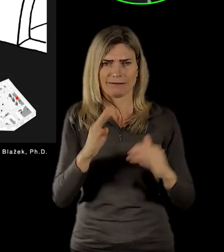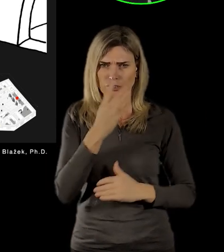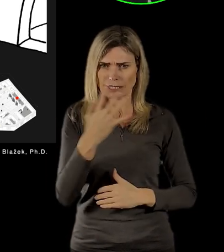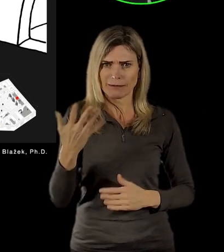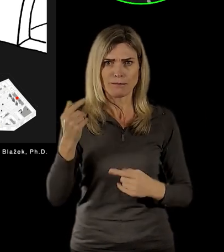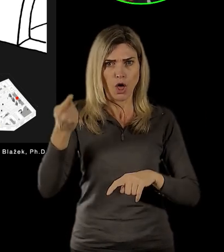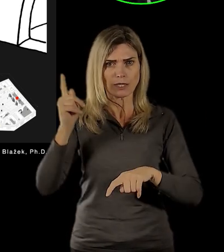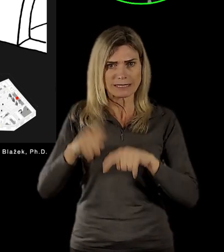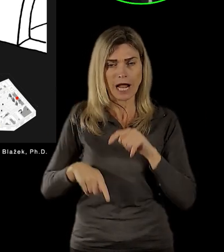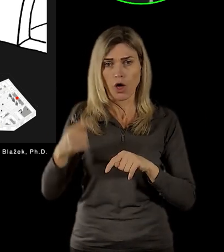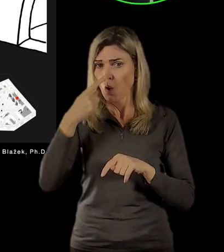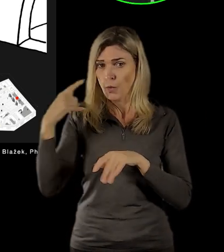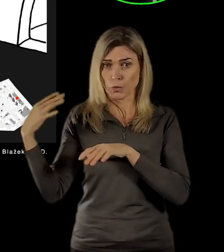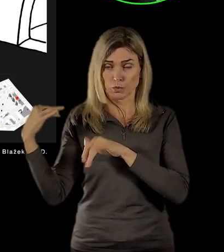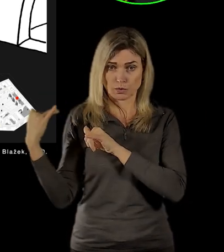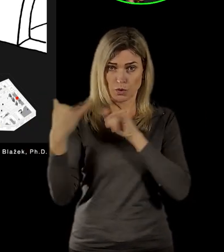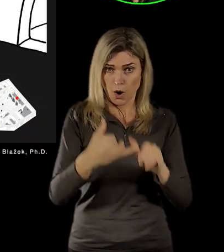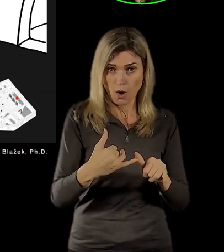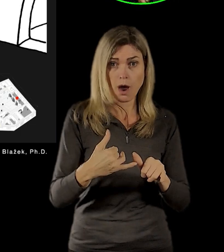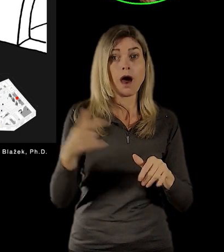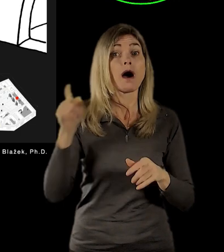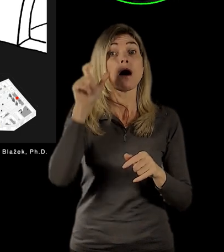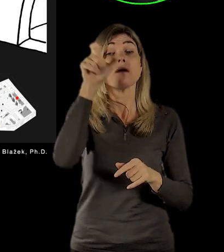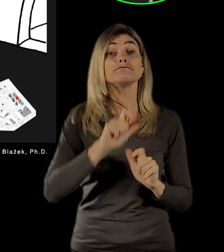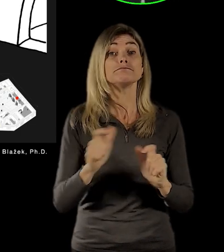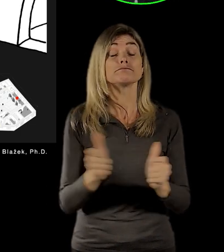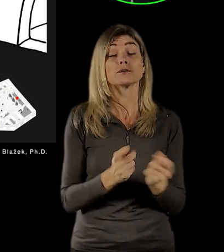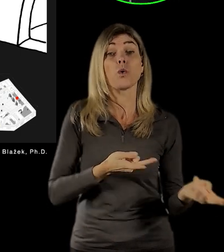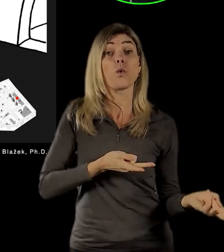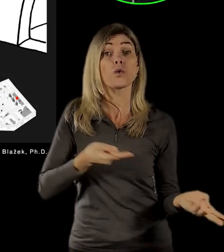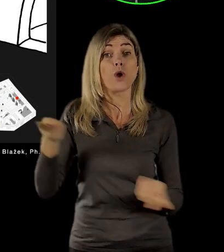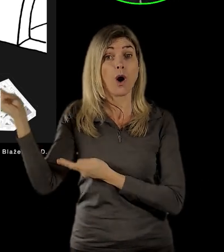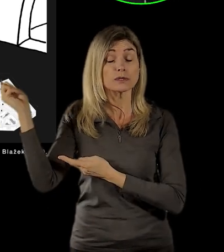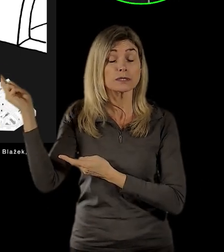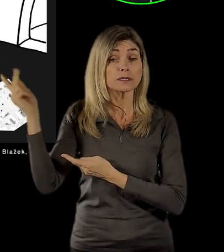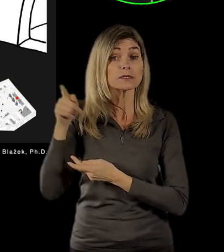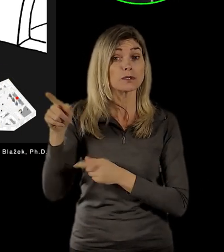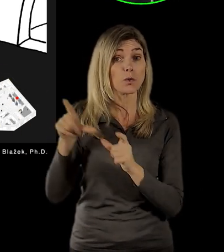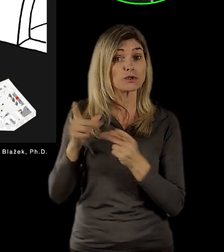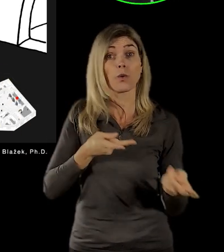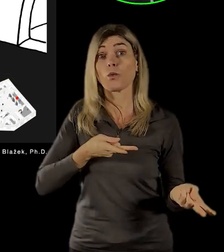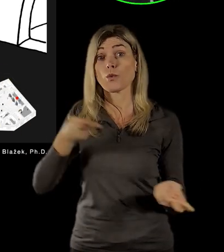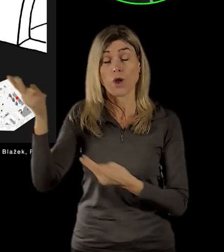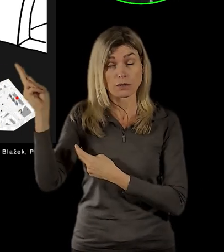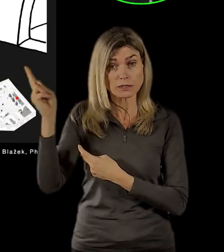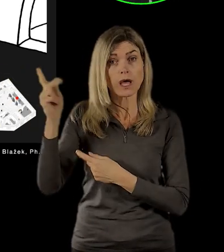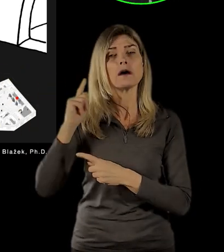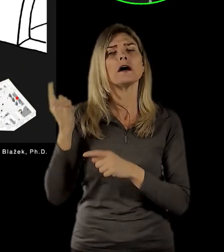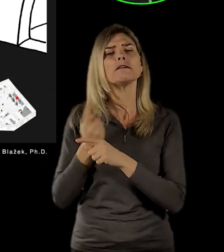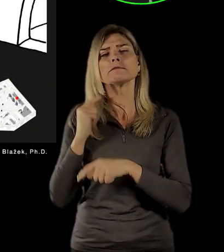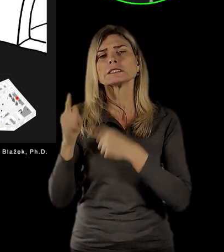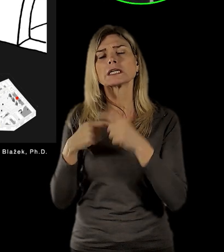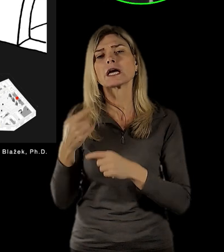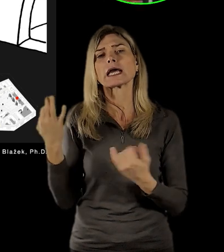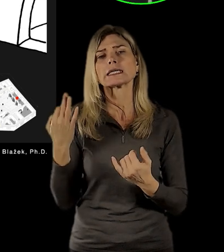sověti, unesen, vlastně když přichází ta koněvová armáda, tak on byl unešen a zemřel v